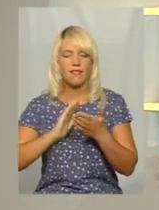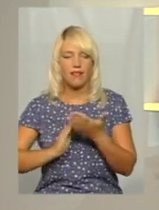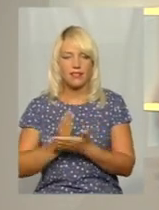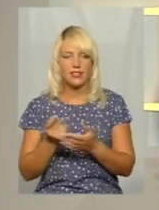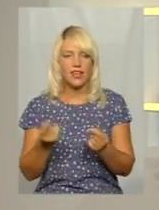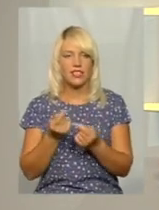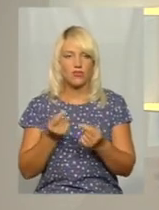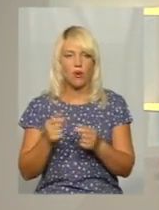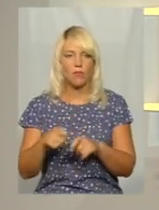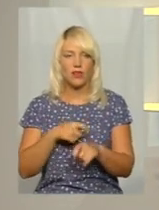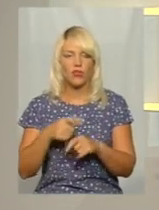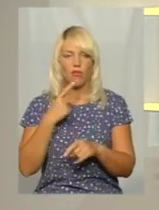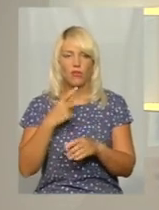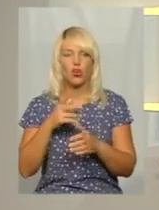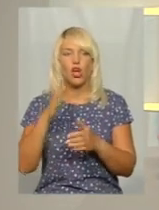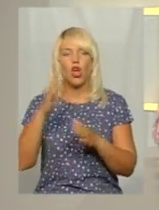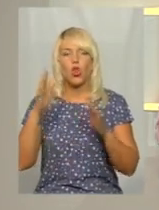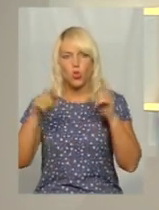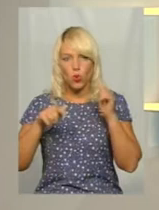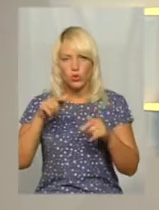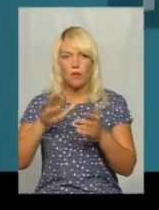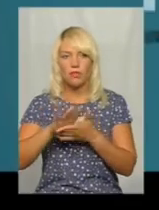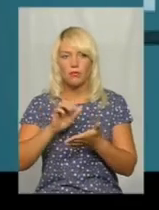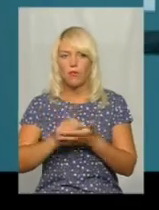Його, каже, дощ також підписував, але не критично.